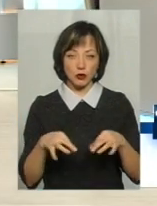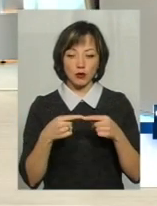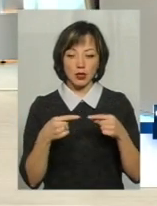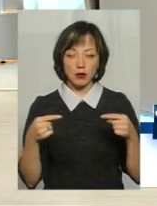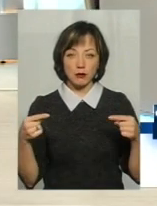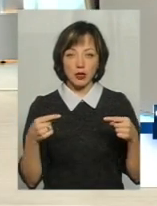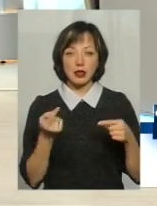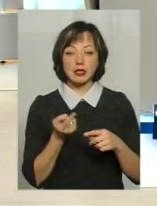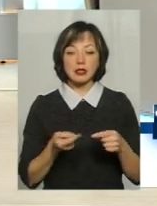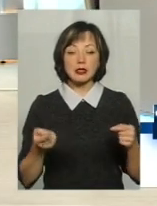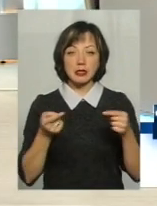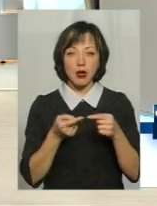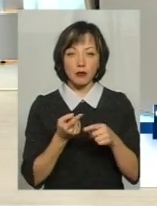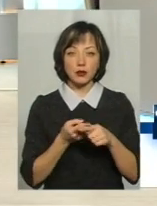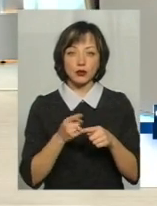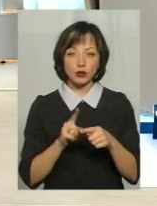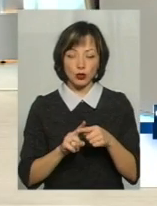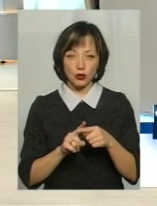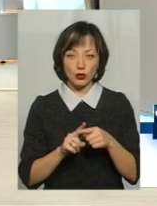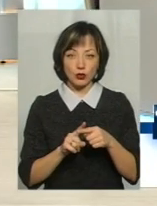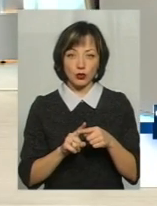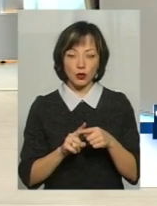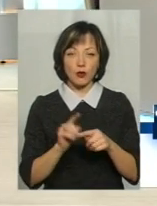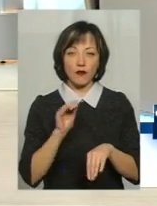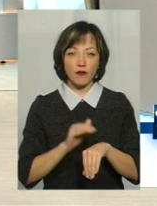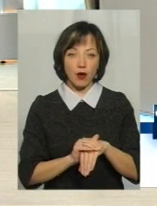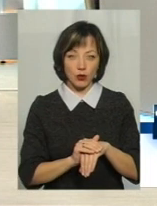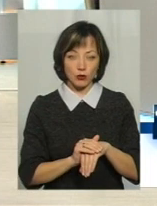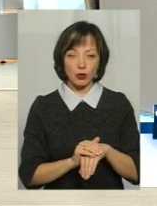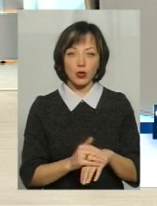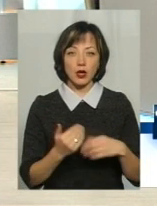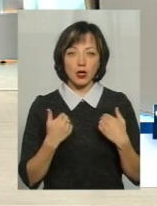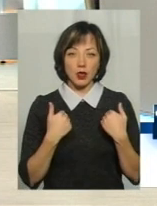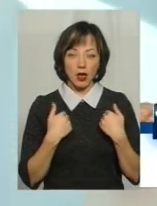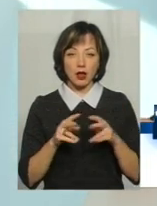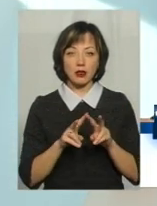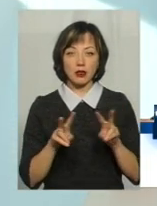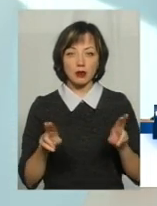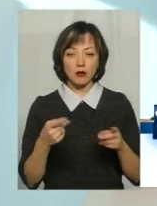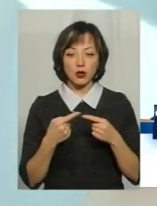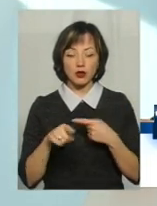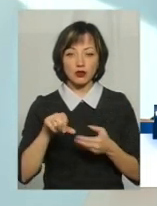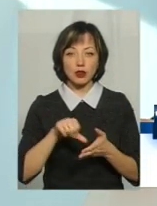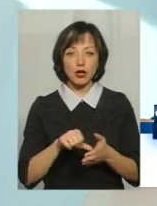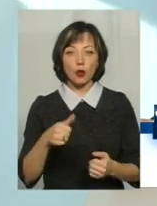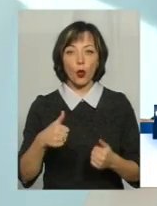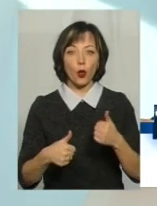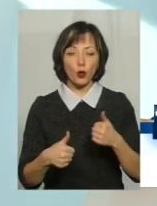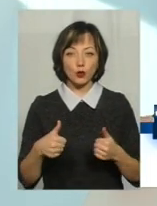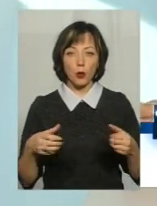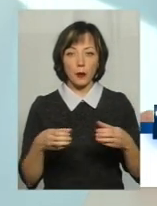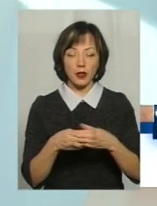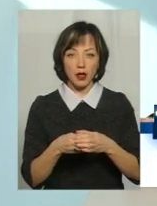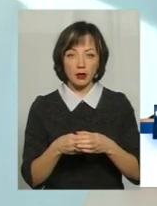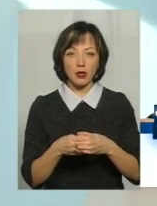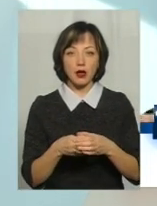Саме виходячи з цього факту, я, а так само інші члени комітету